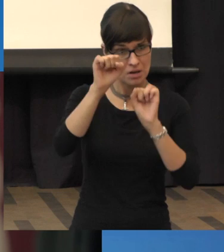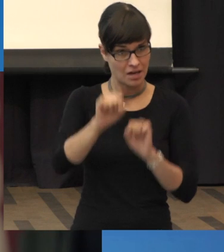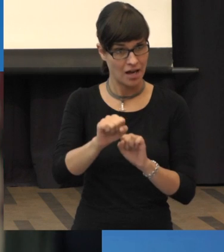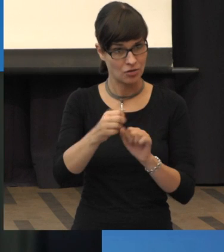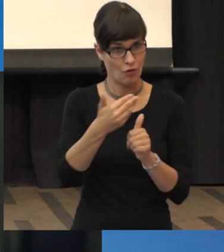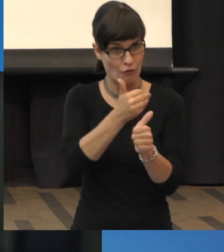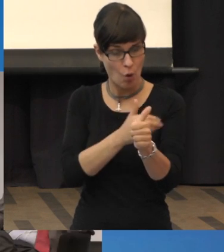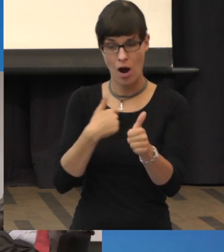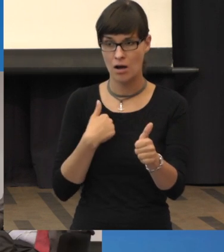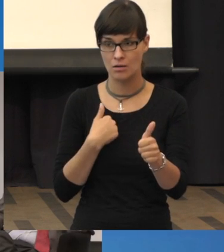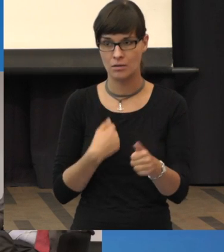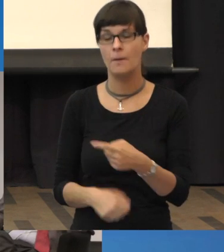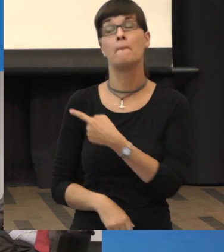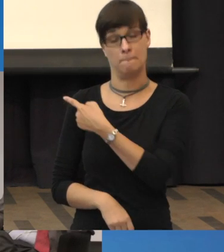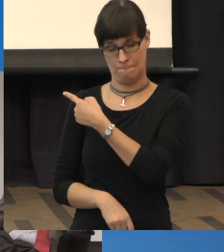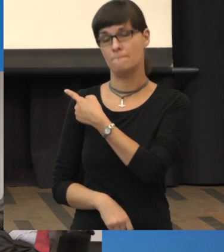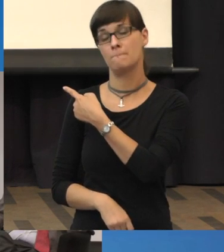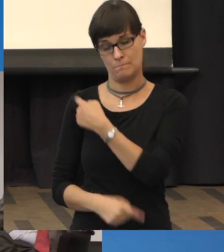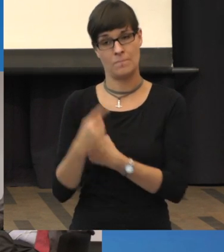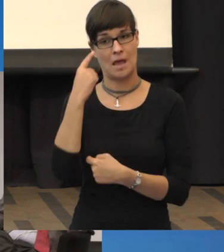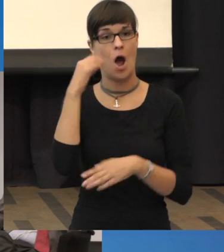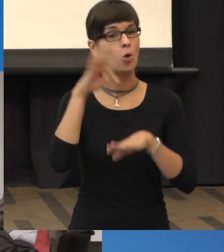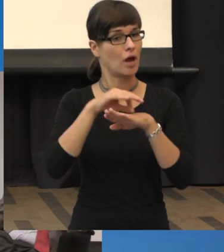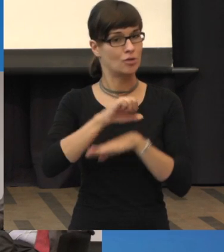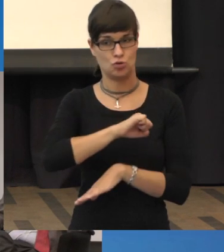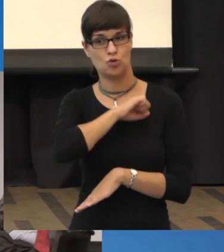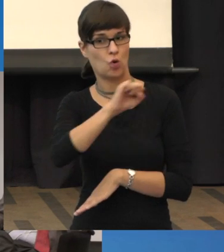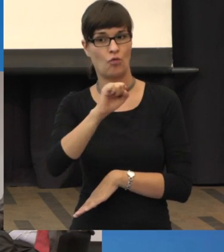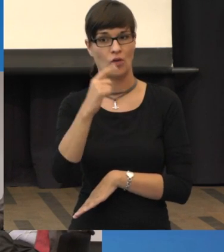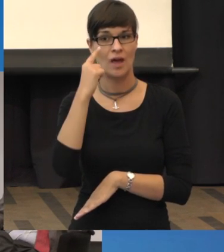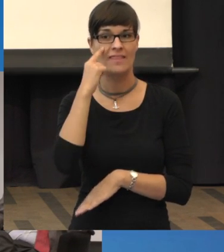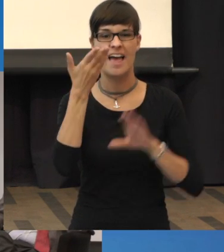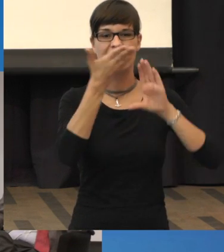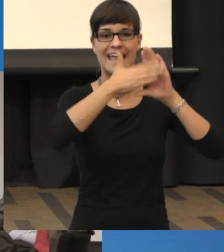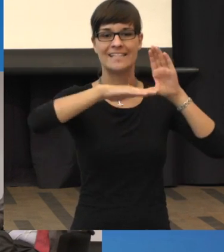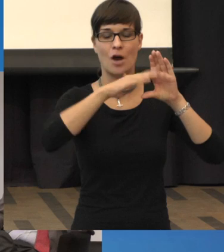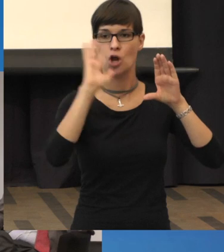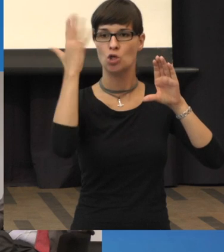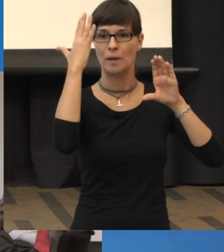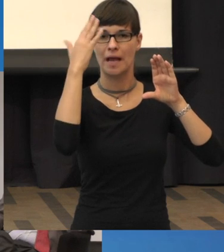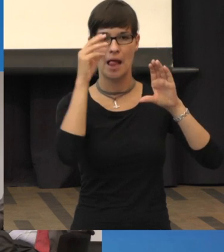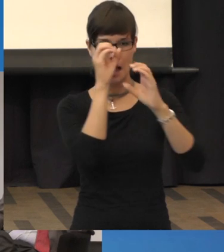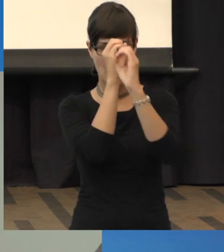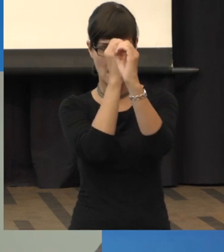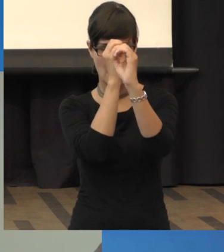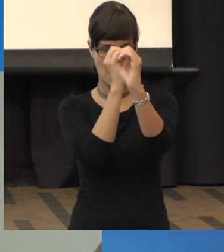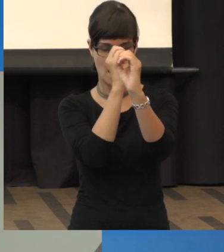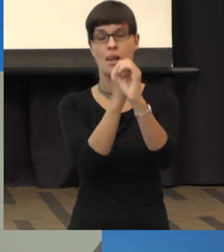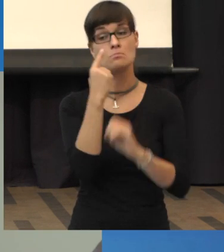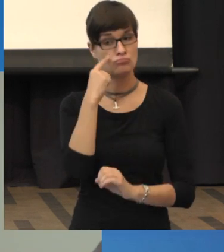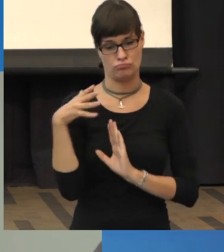Ja, wir erkennen sie auf jeden Fall, wenn wir die Netzhaut spiegeln. Die Frage, ob es dann sinnvoll ist, schon was zu machen,